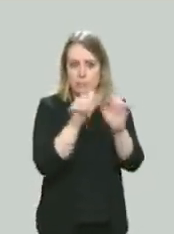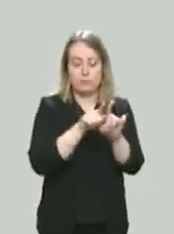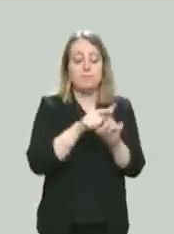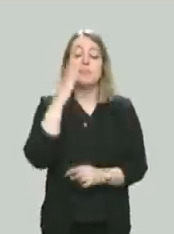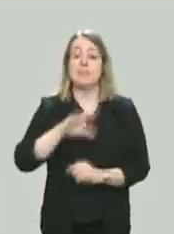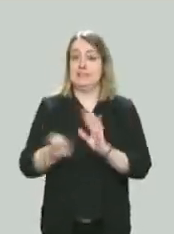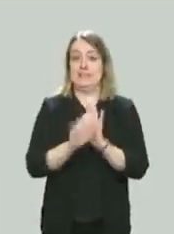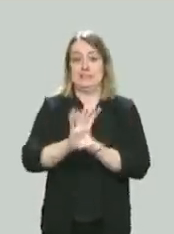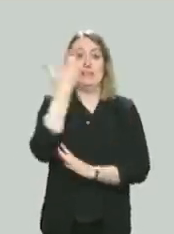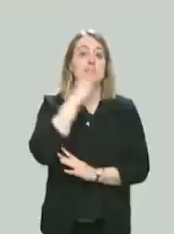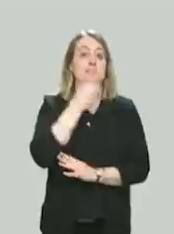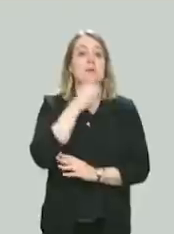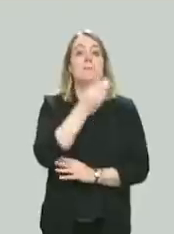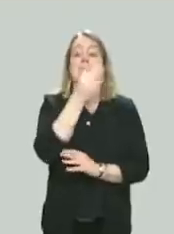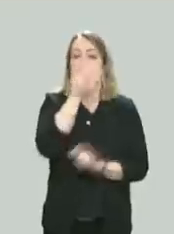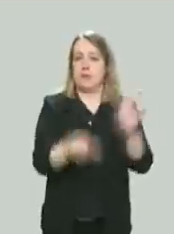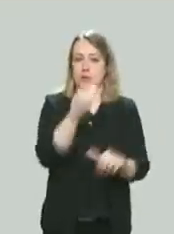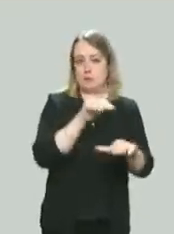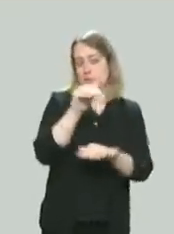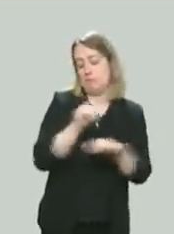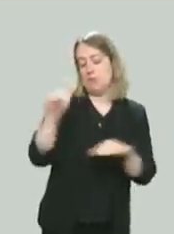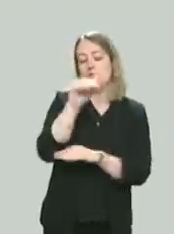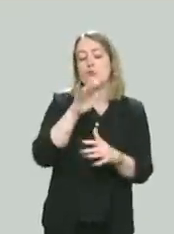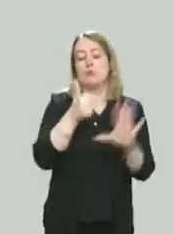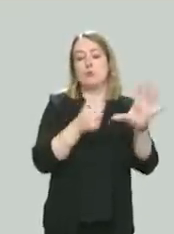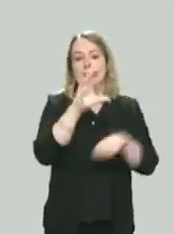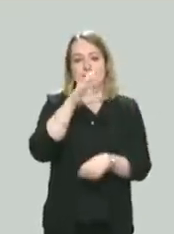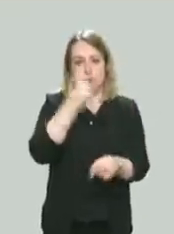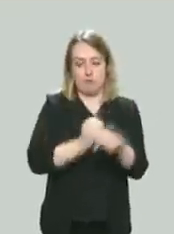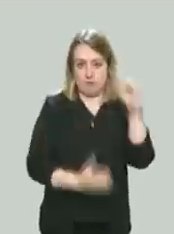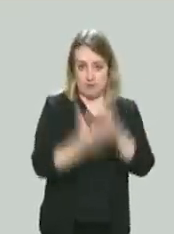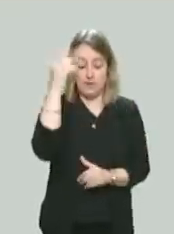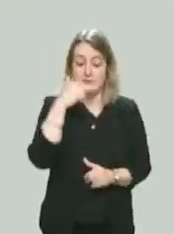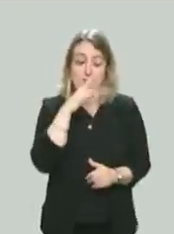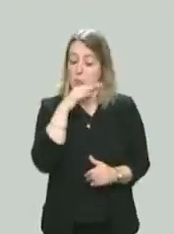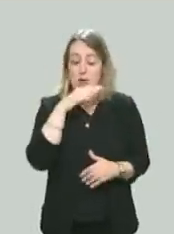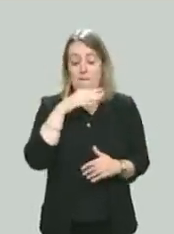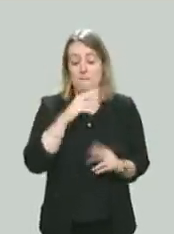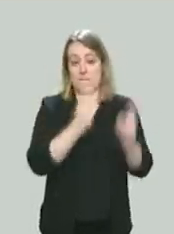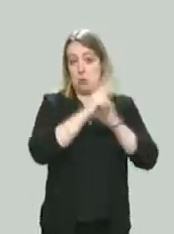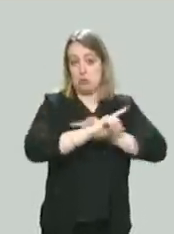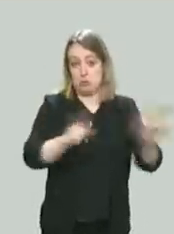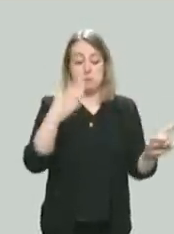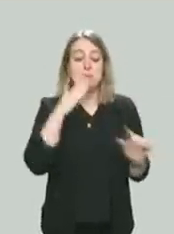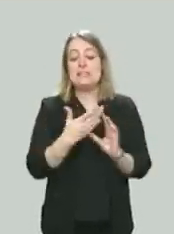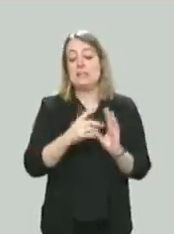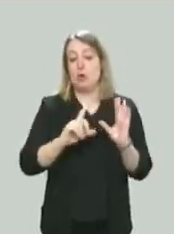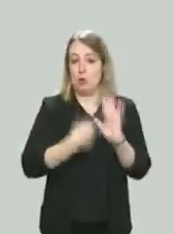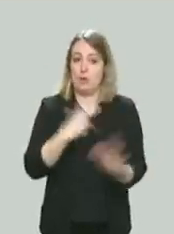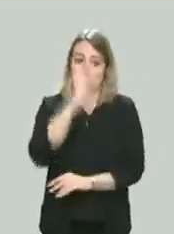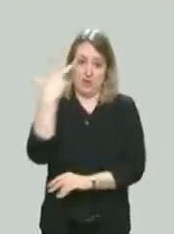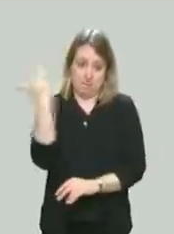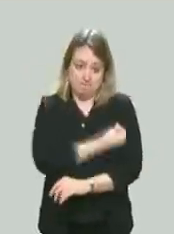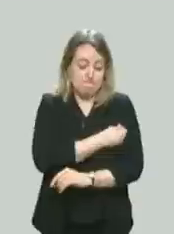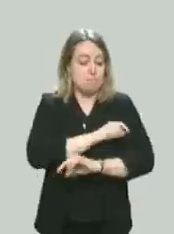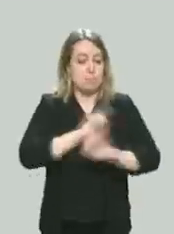sanitaire pour les plus de 65 ans ne sera plus actif si le rappel n'a pas été fait dans un délai de 7 mois après l'infection ou